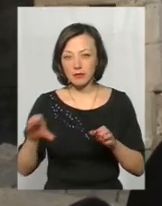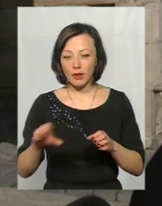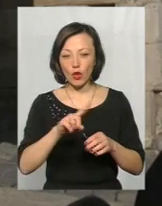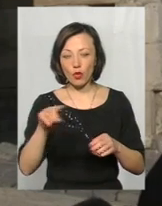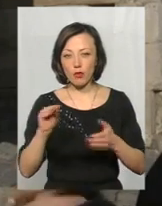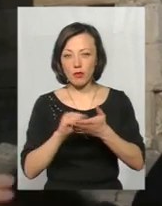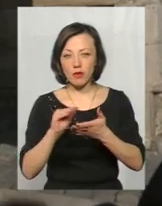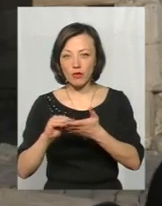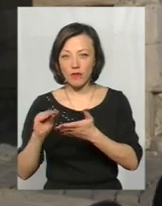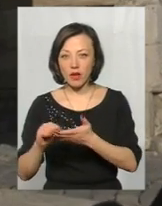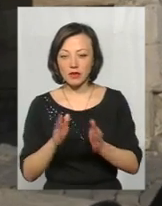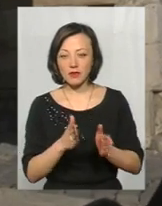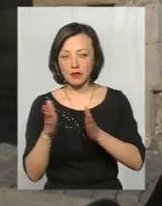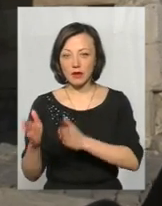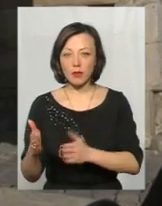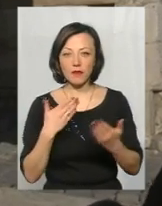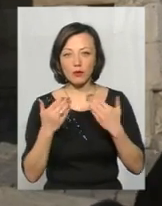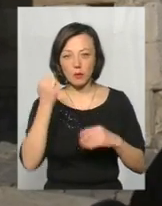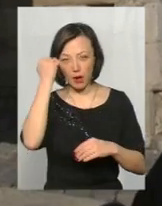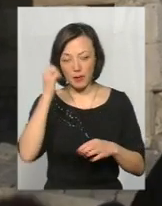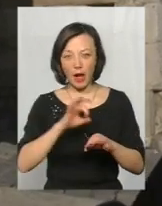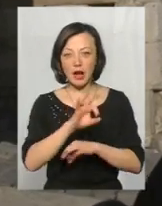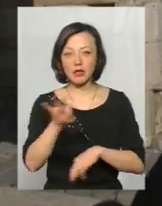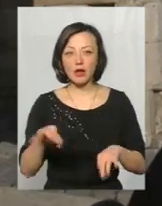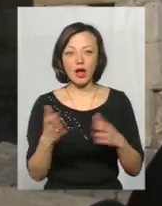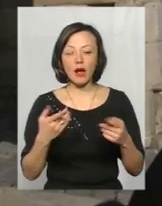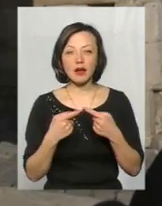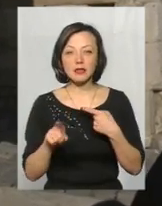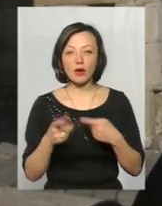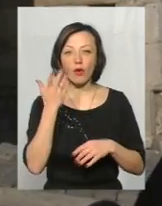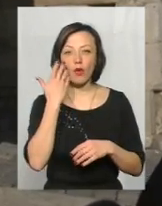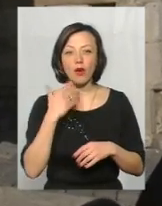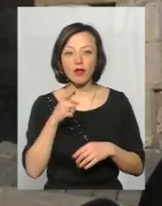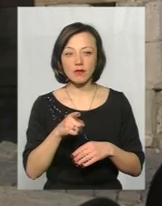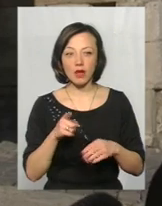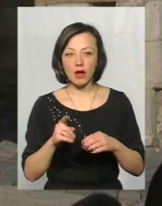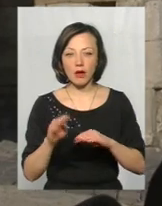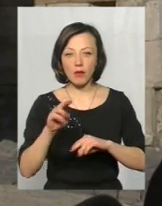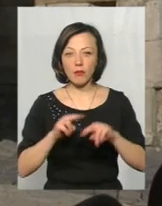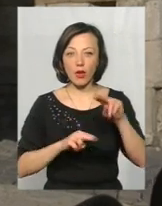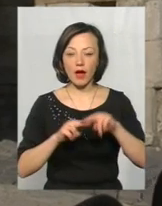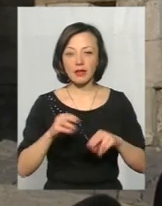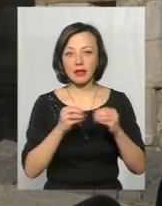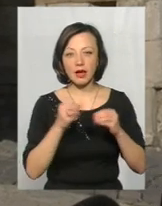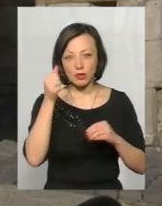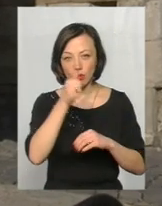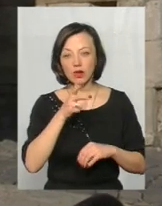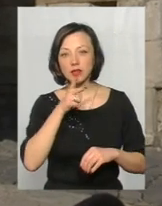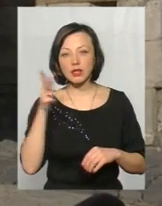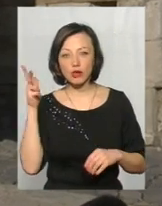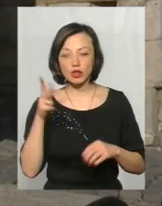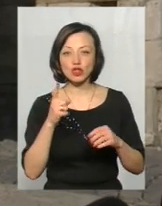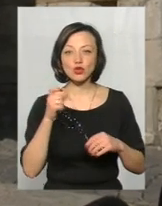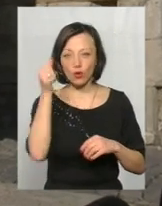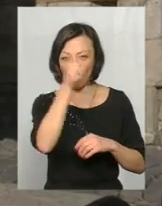бути по ДБН і по відношенню до пам'ятки архітектури, яка різниця, коли вона покладена 10 років назад, 3 роки назад чи 100